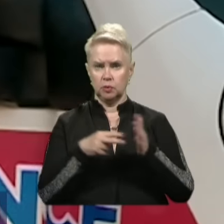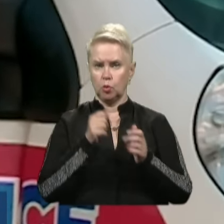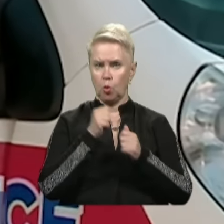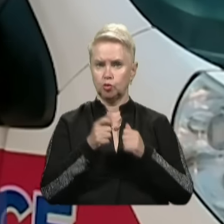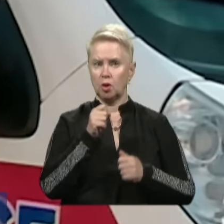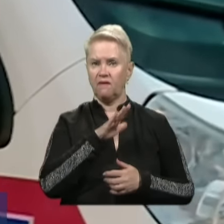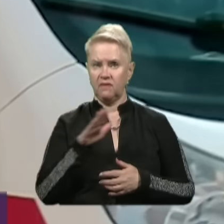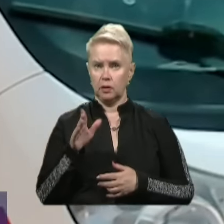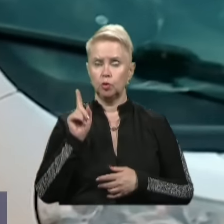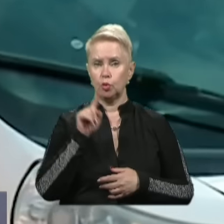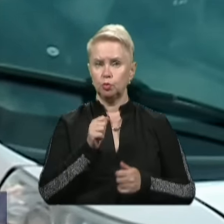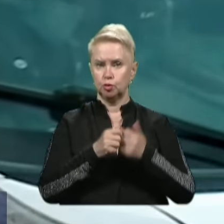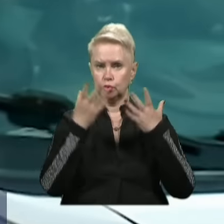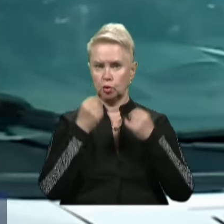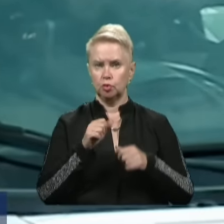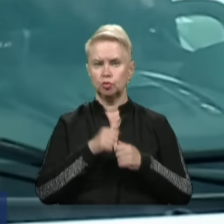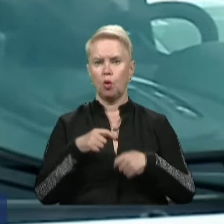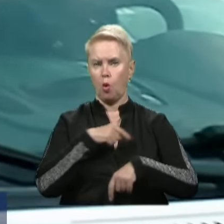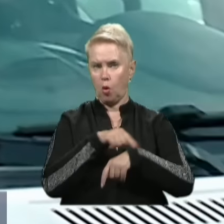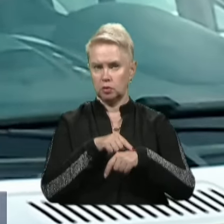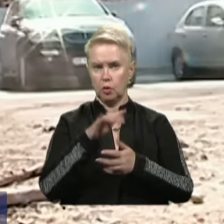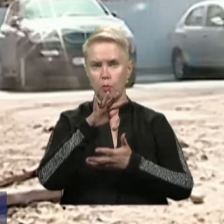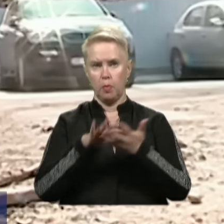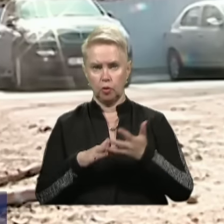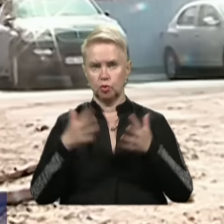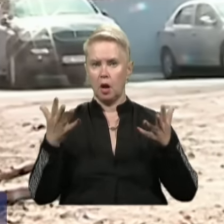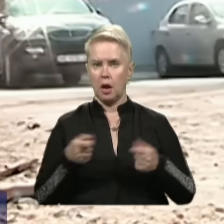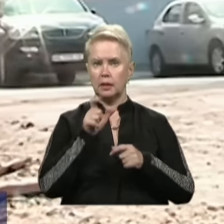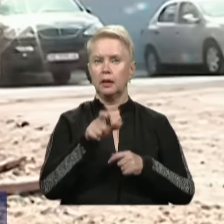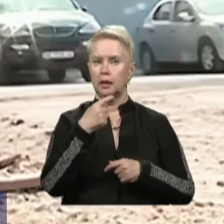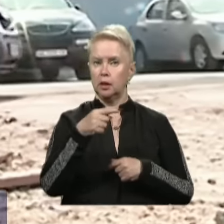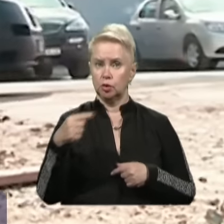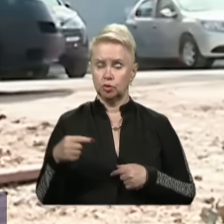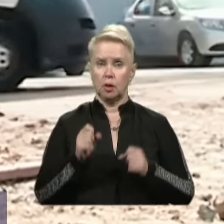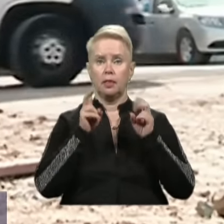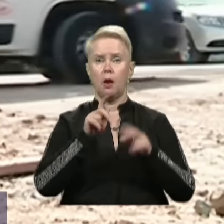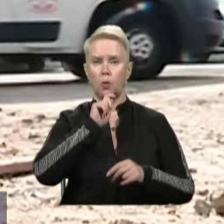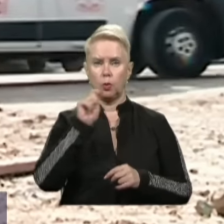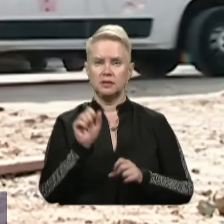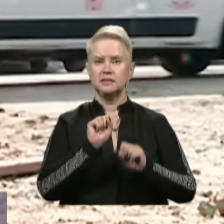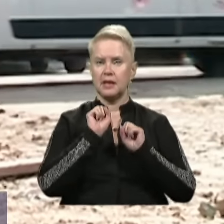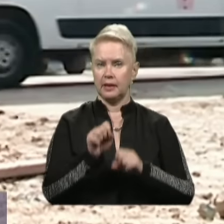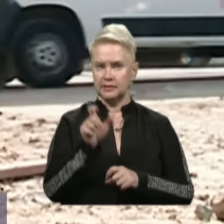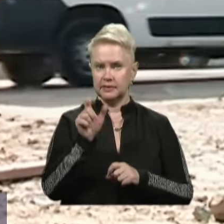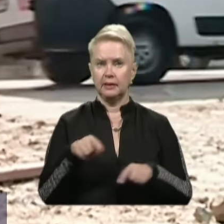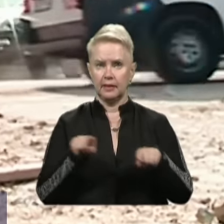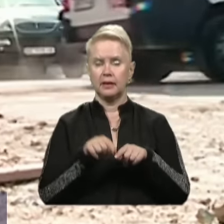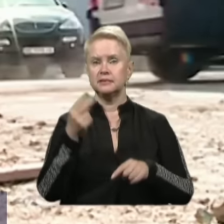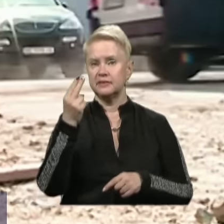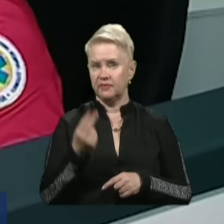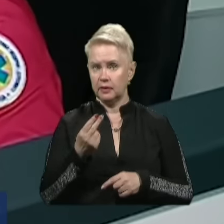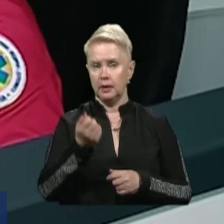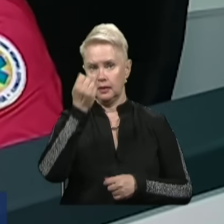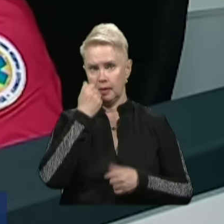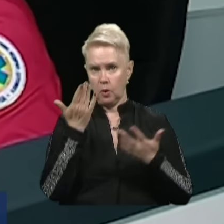кожній хвилині. Тому щодня та щогодини продовжують рятувати інших. Як українських захисників, так і цивільних.